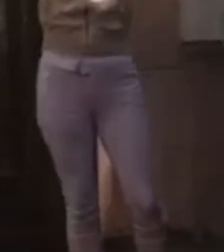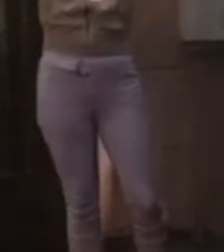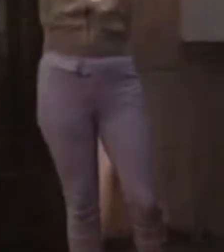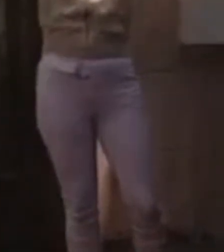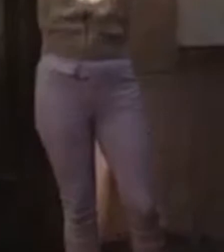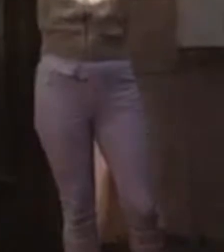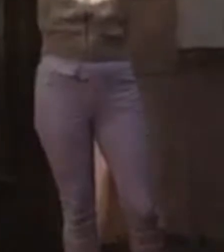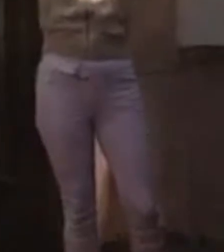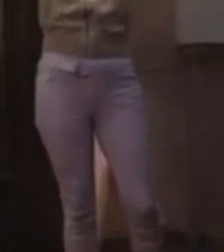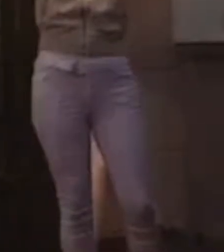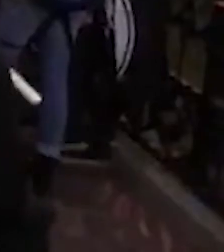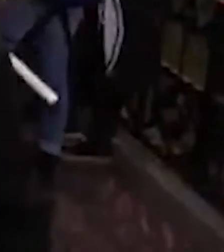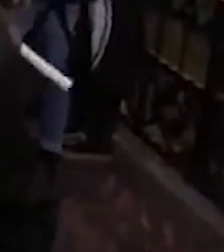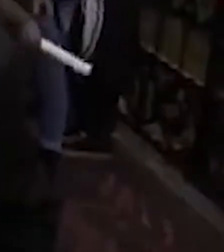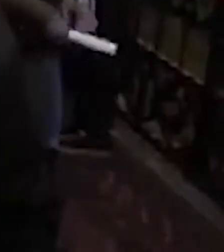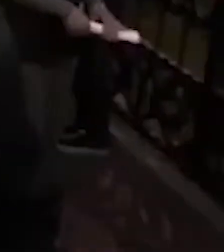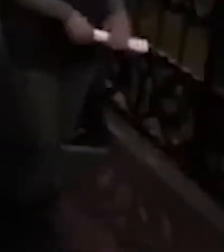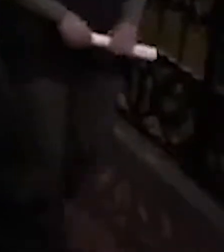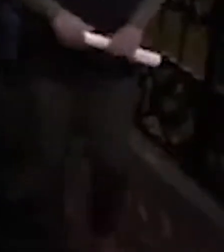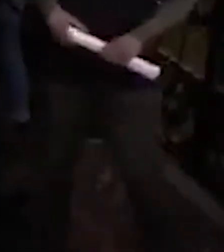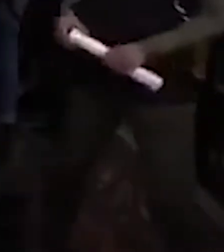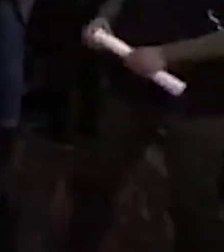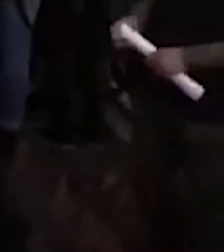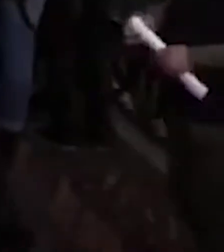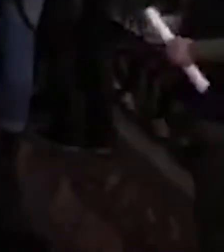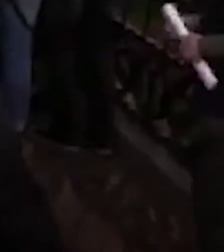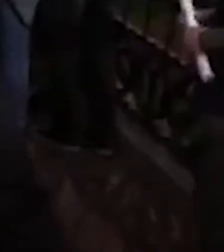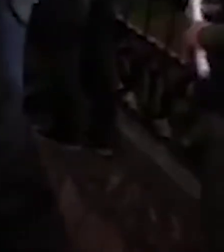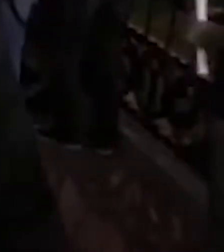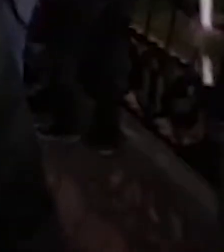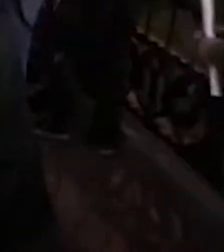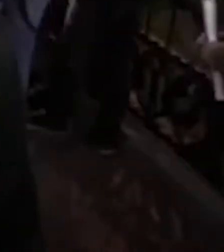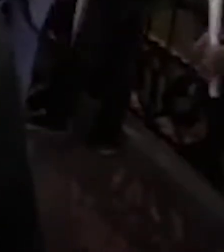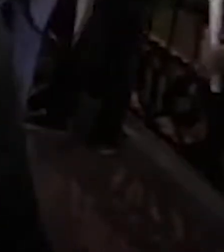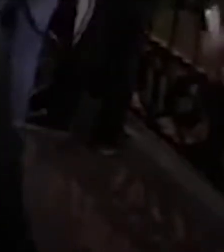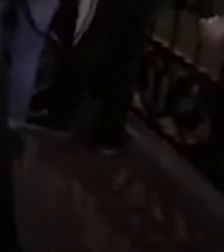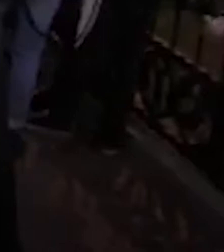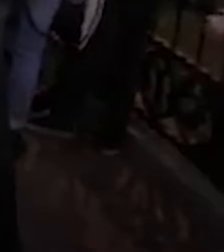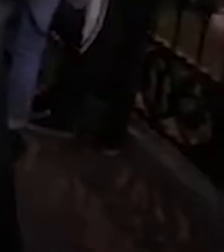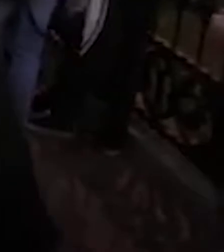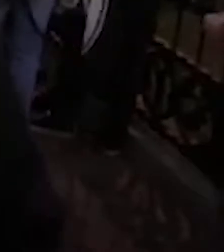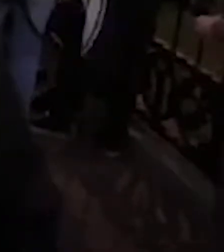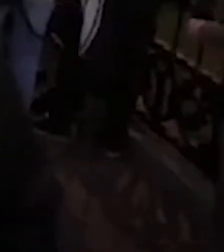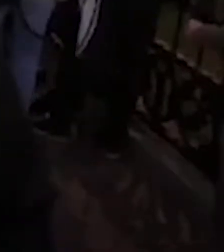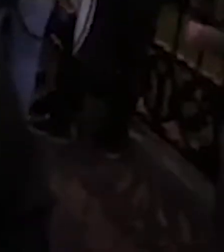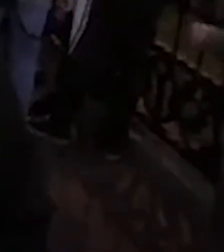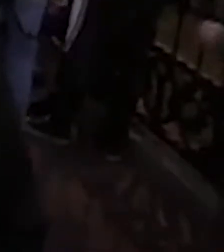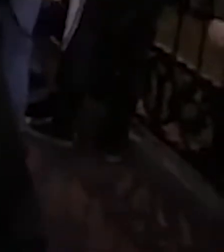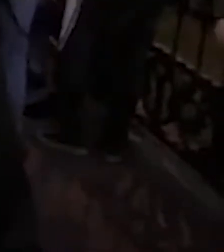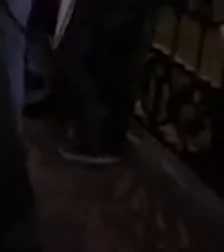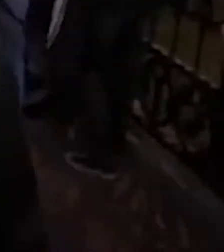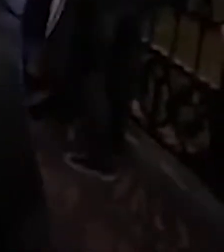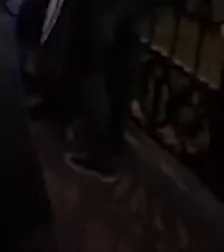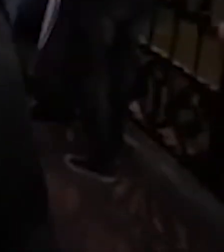Ні, капітуляції! Я, як учасник бойових дій цієї війни, яку веде проти нас Російська Федерація,